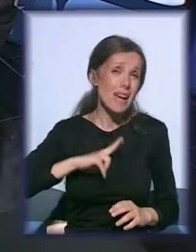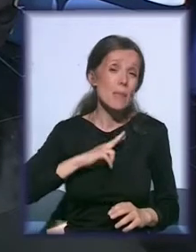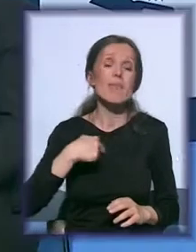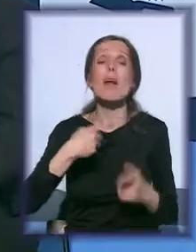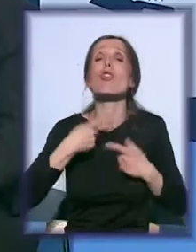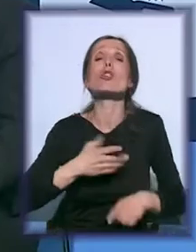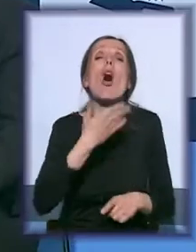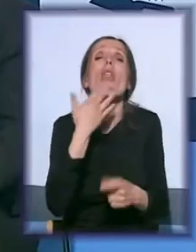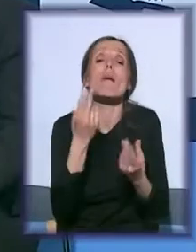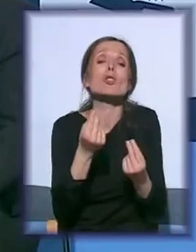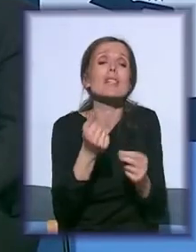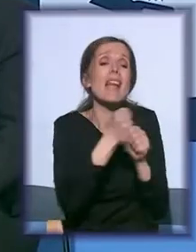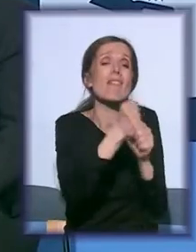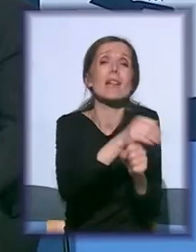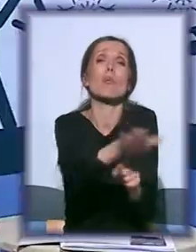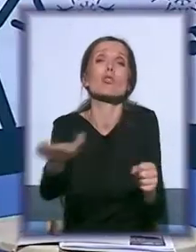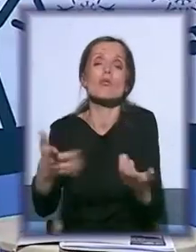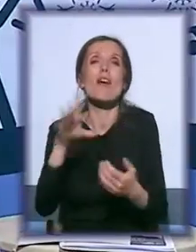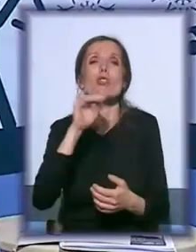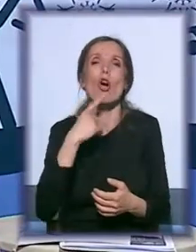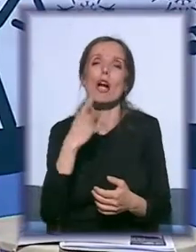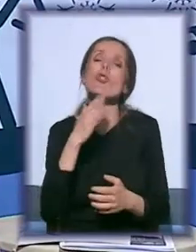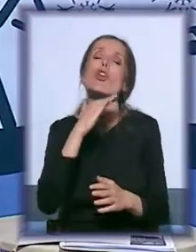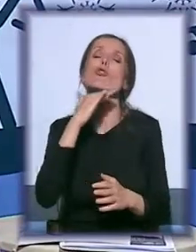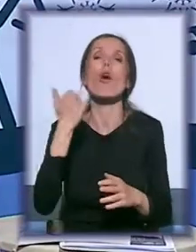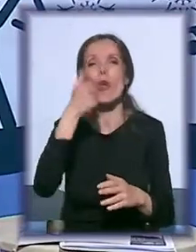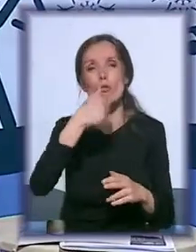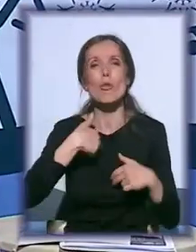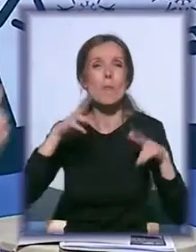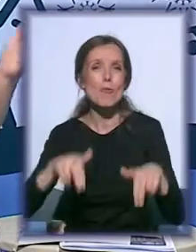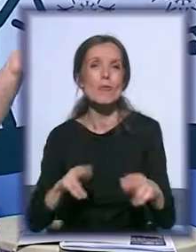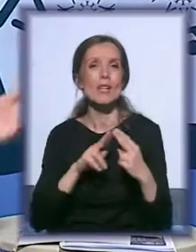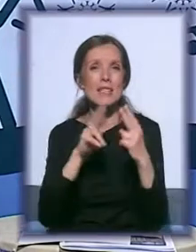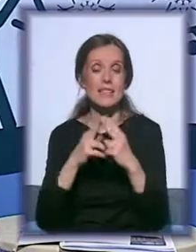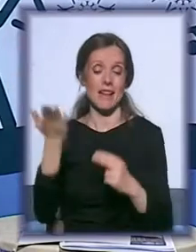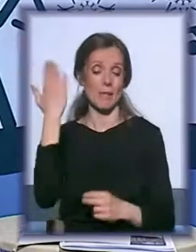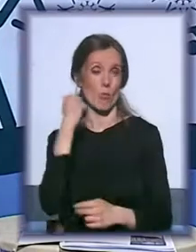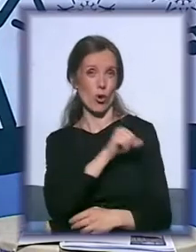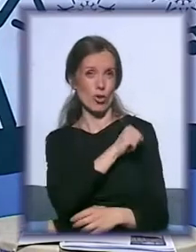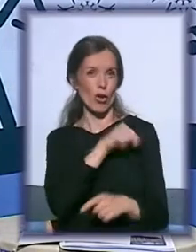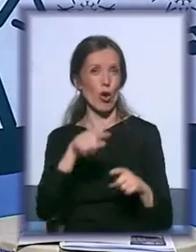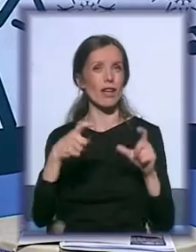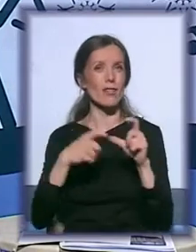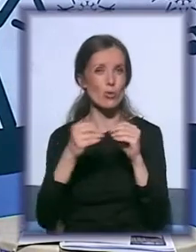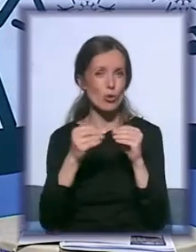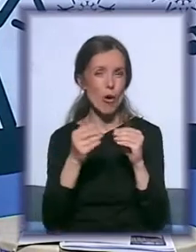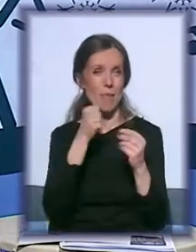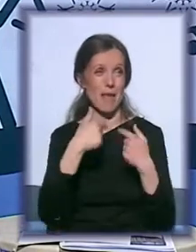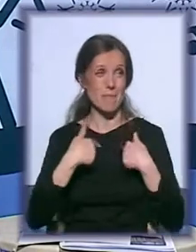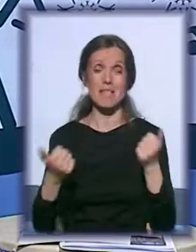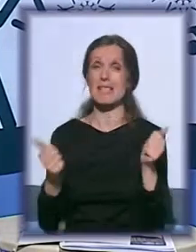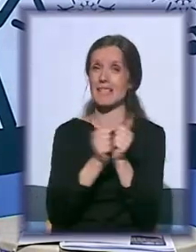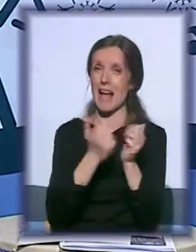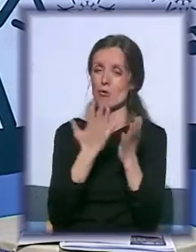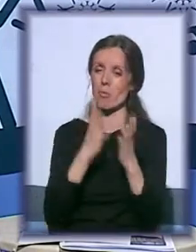da damo podršku. Što mi možemo da se sretnemo i evo prošle godine i Studio B i mi zajedno smo